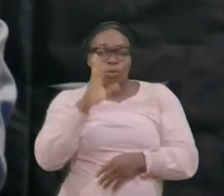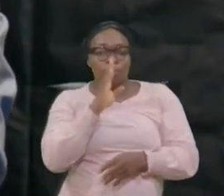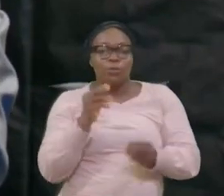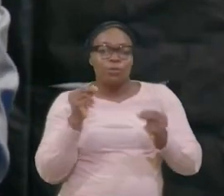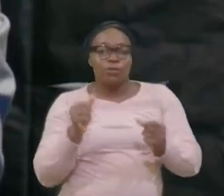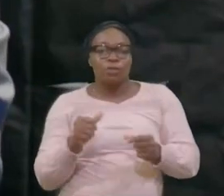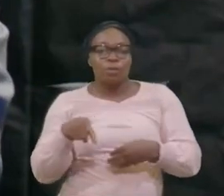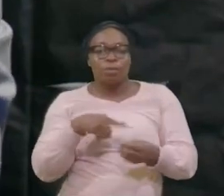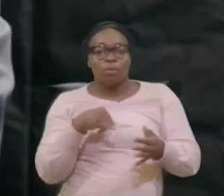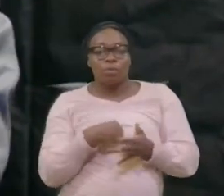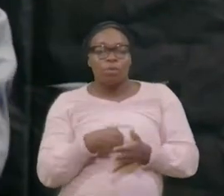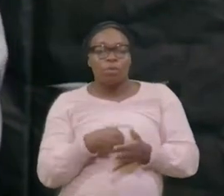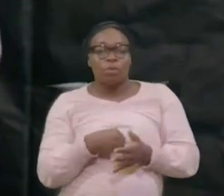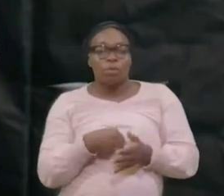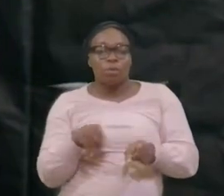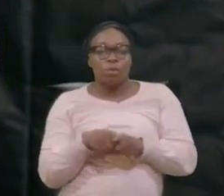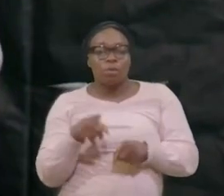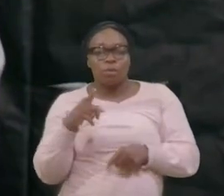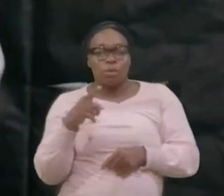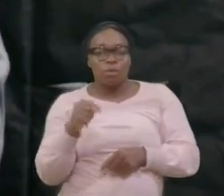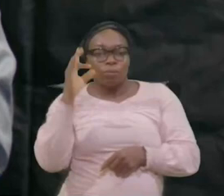l'homme de dieu revient bientôt